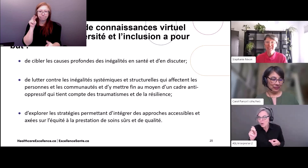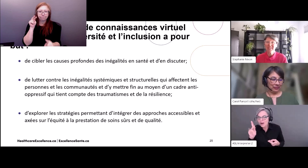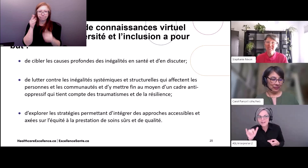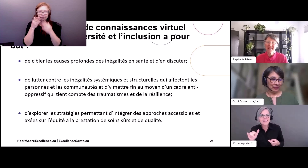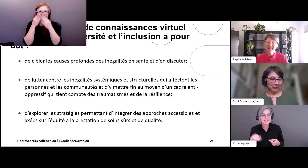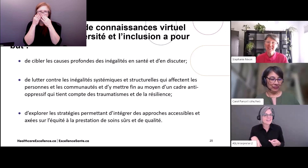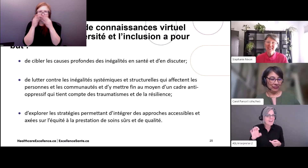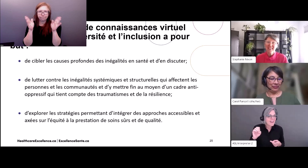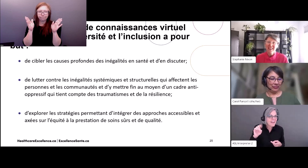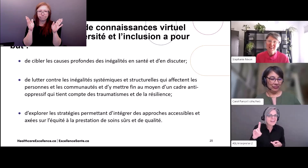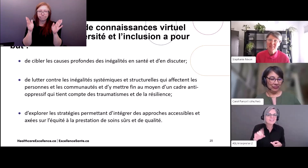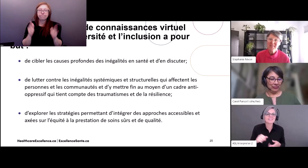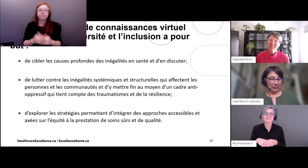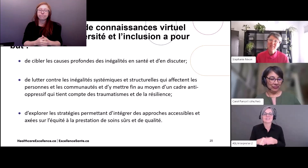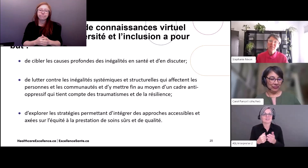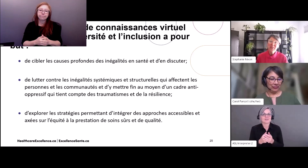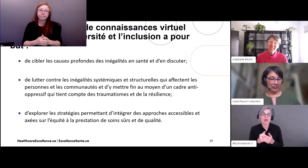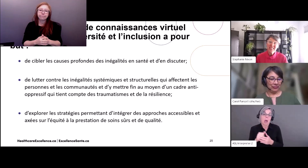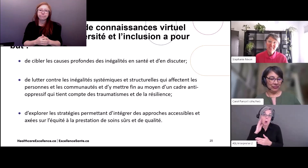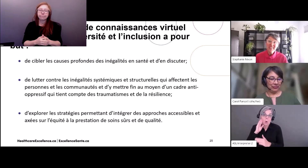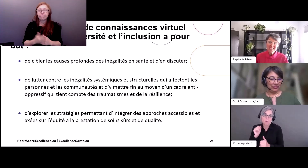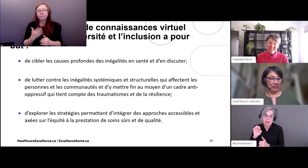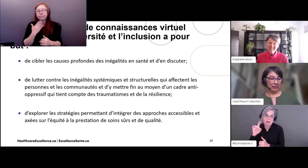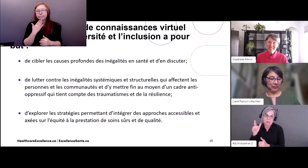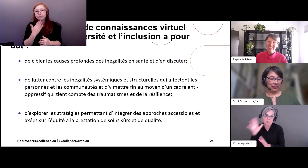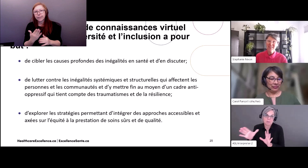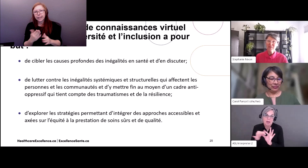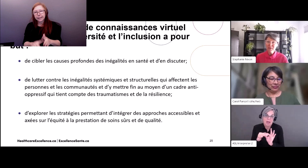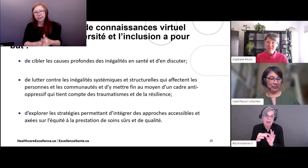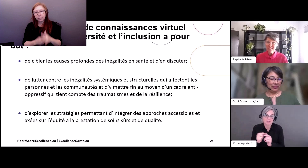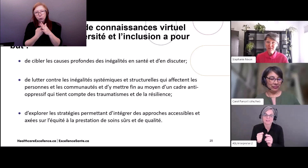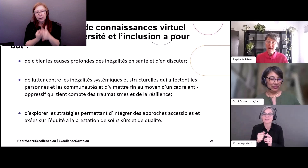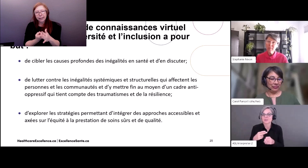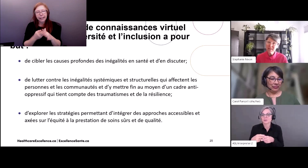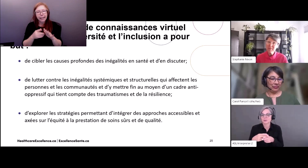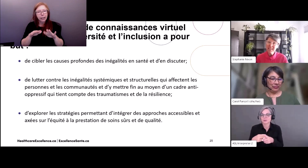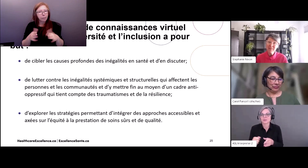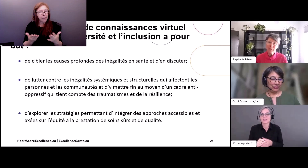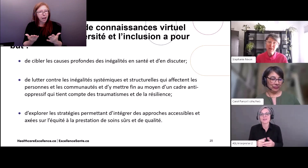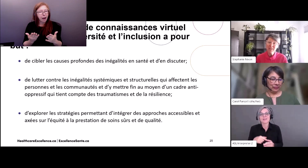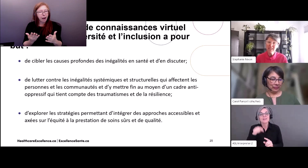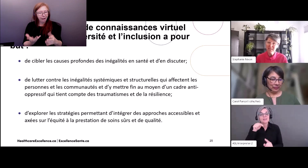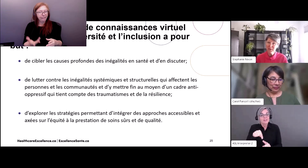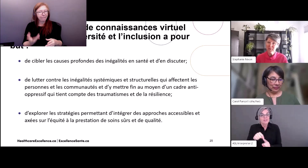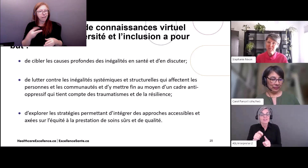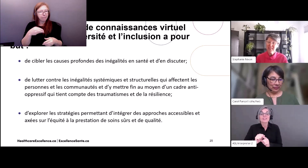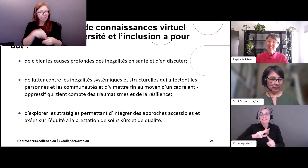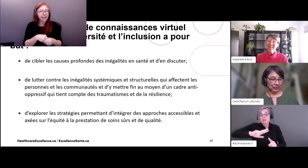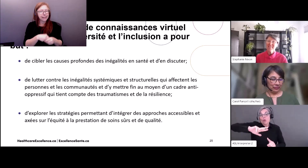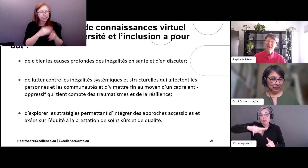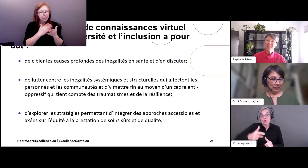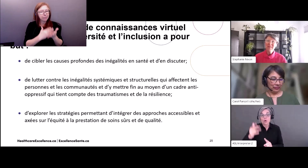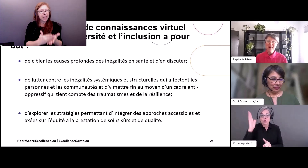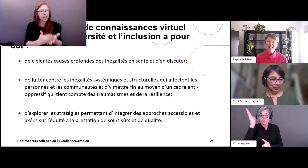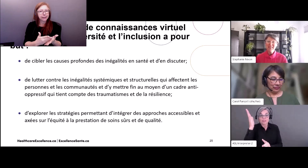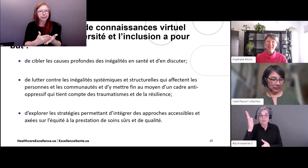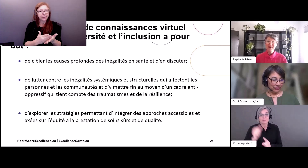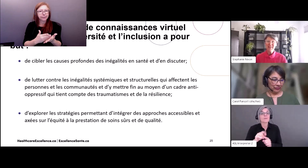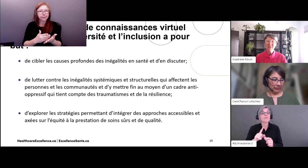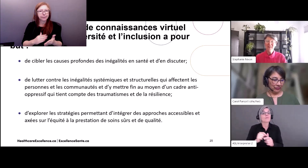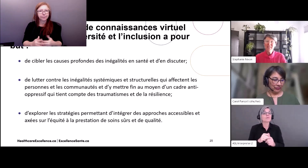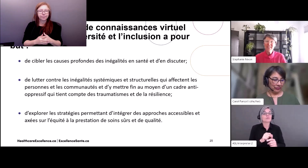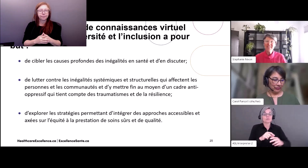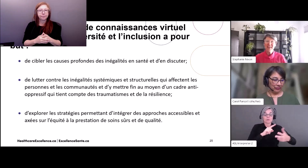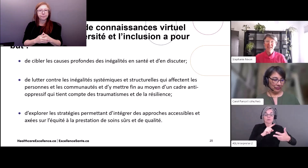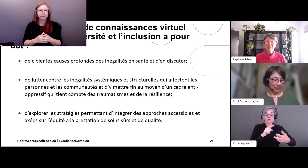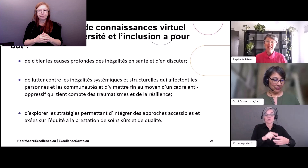sera de retour bientôt. Il est une immense joie pour moi d'être avec vous aujourd'hui, c'est la troisième session de cette série